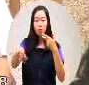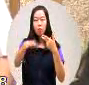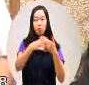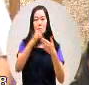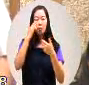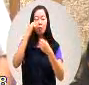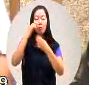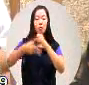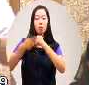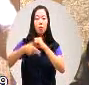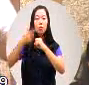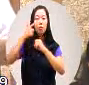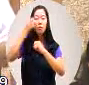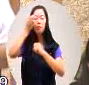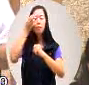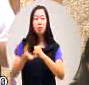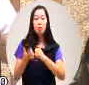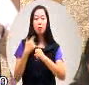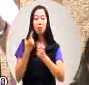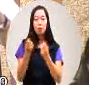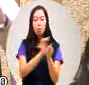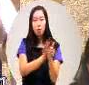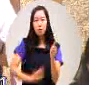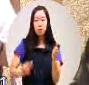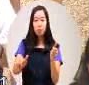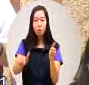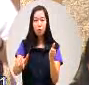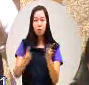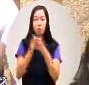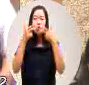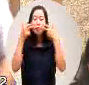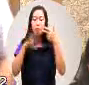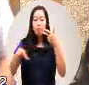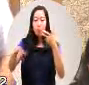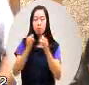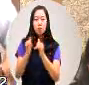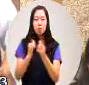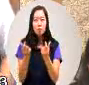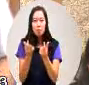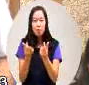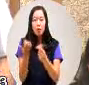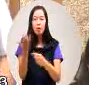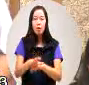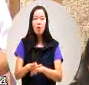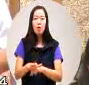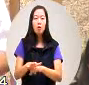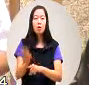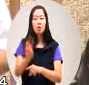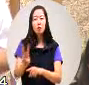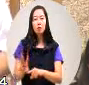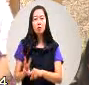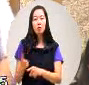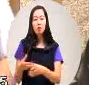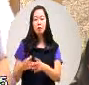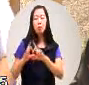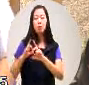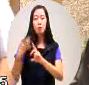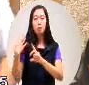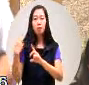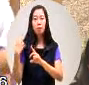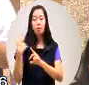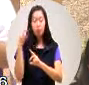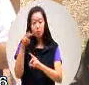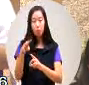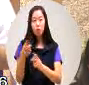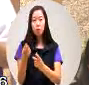至于不重视才会造成我们部落居民像一滩死水一样没有办法附赠所以在这个部分原民会已经看到